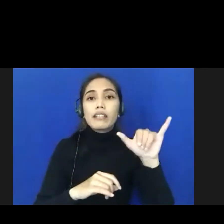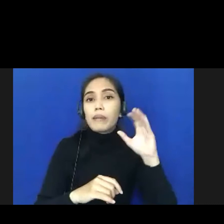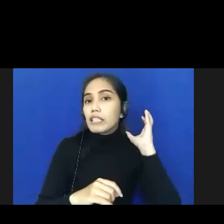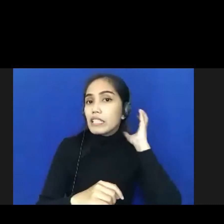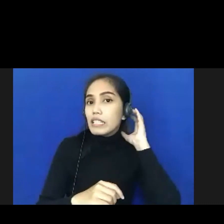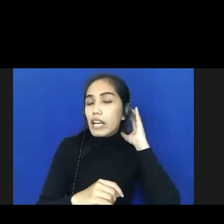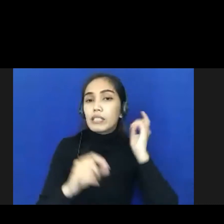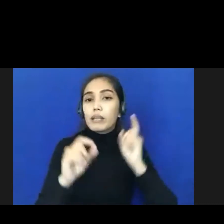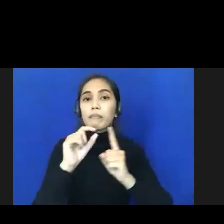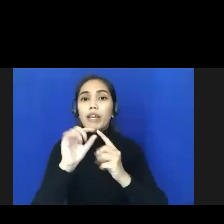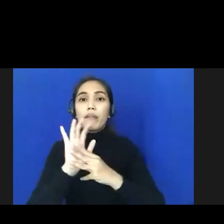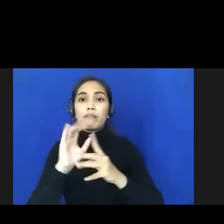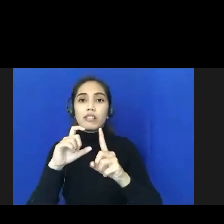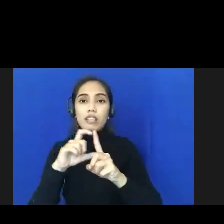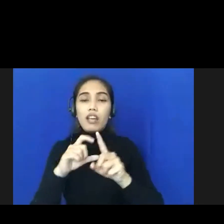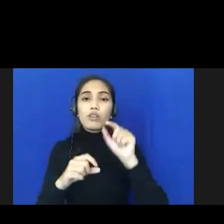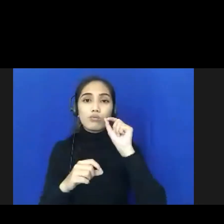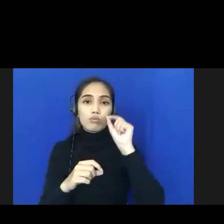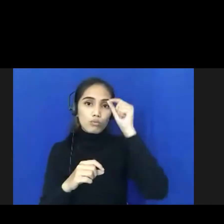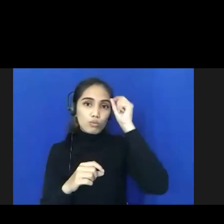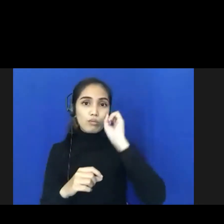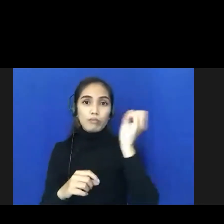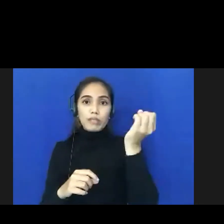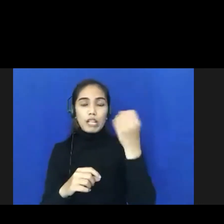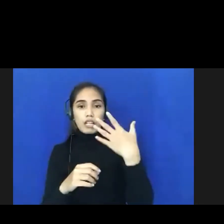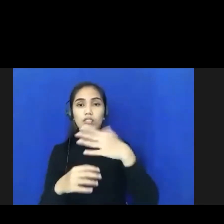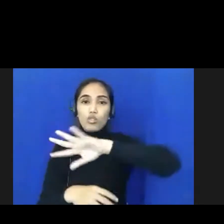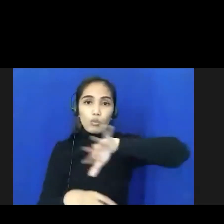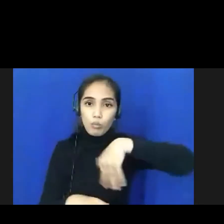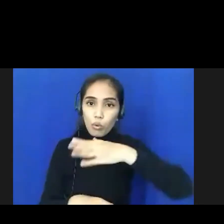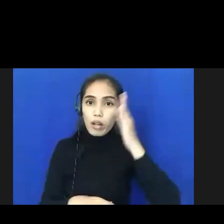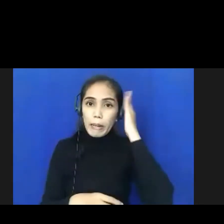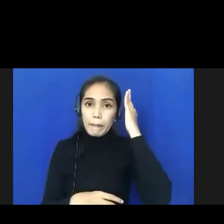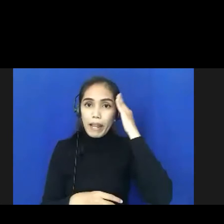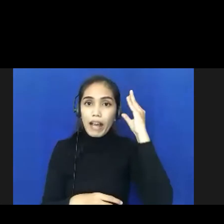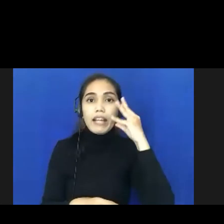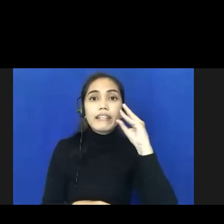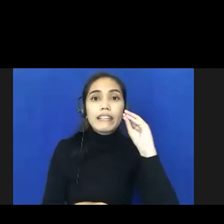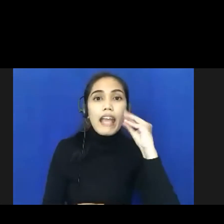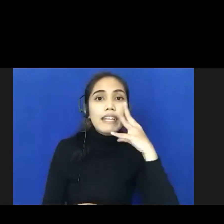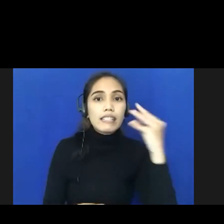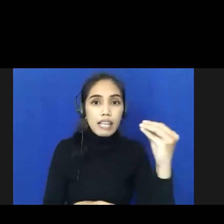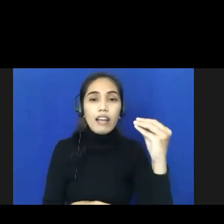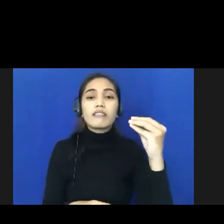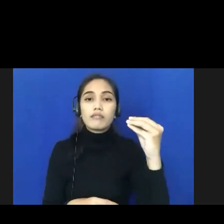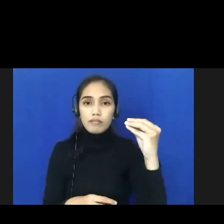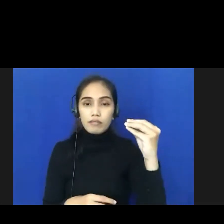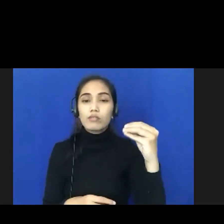disampaikan kepada seluruh kepala desa yang ada di wilayah desanya itu